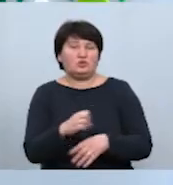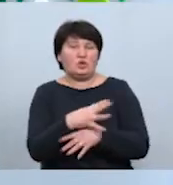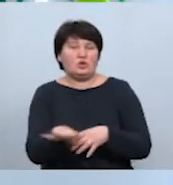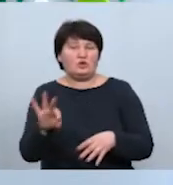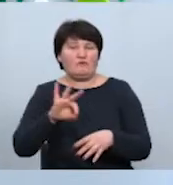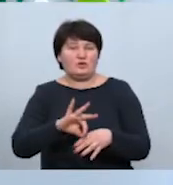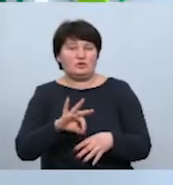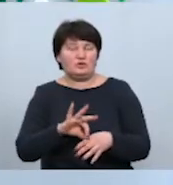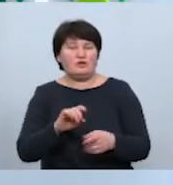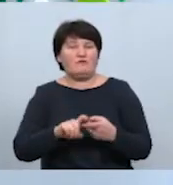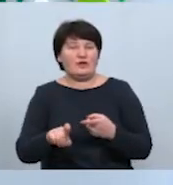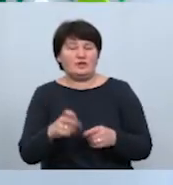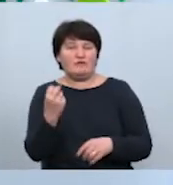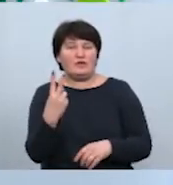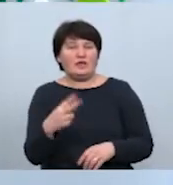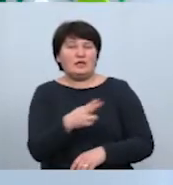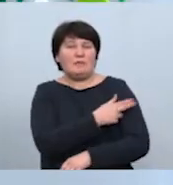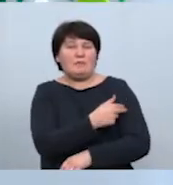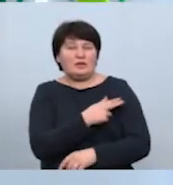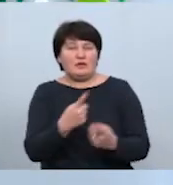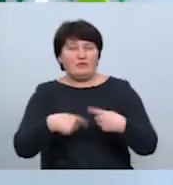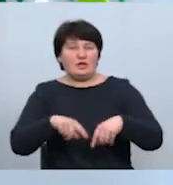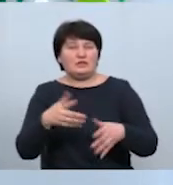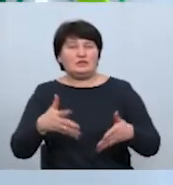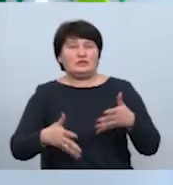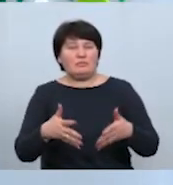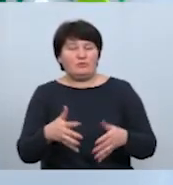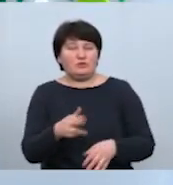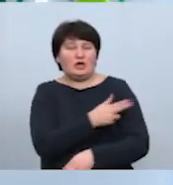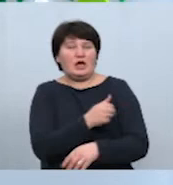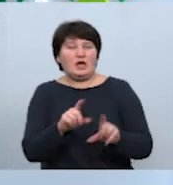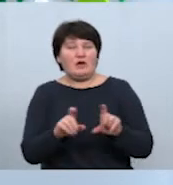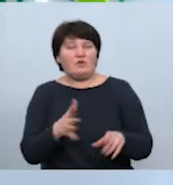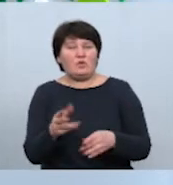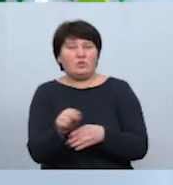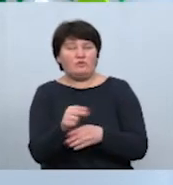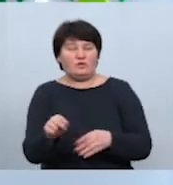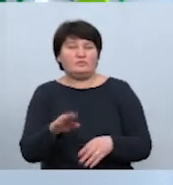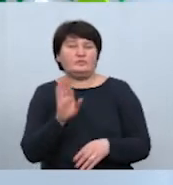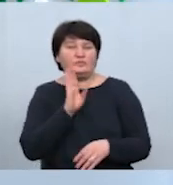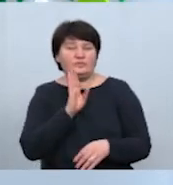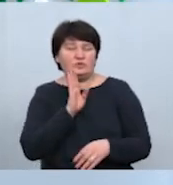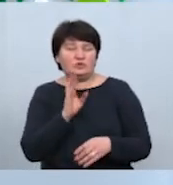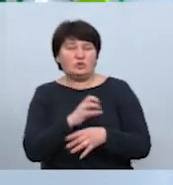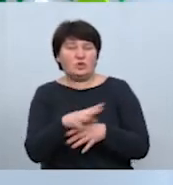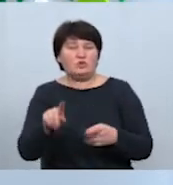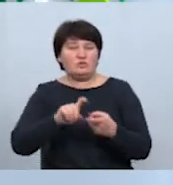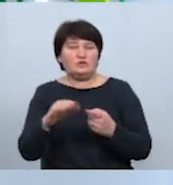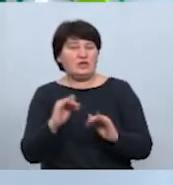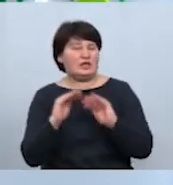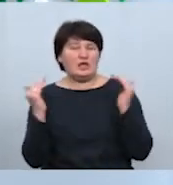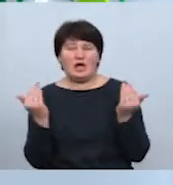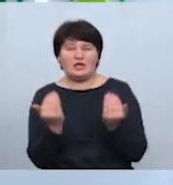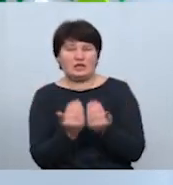12 медиків та відділення Заболотівської районної лікарні, в якому лікували хвору на коронавірус жінку на карантині. Цю